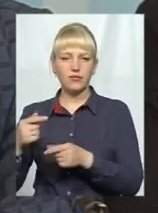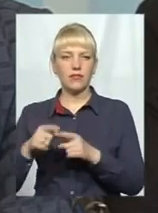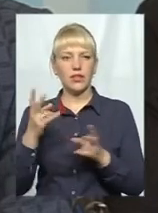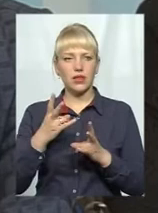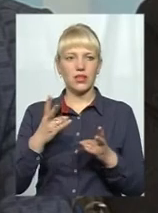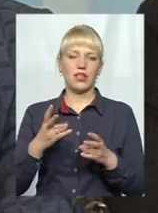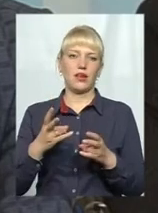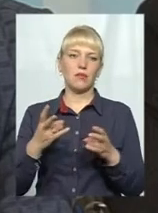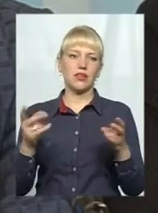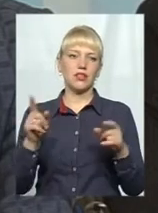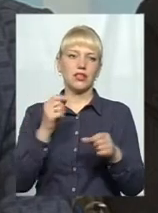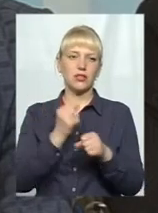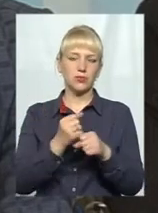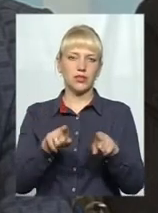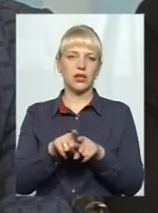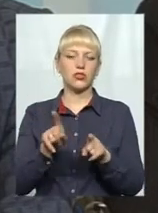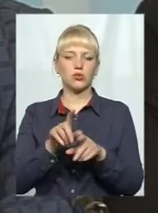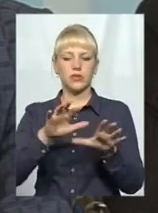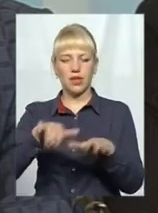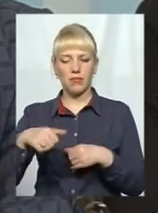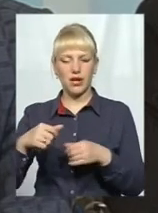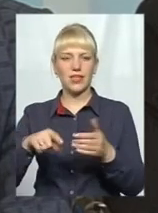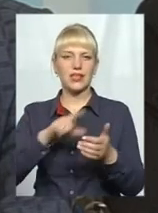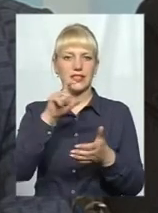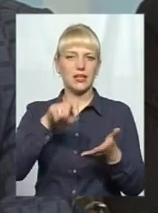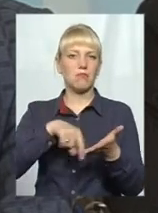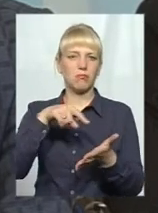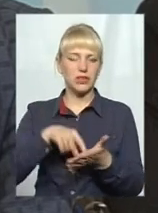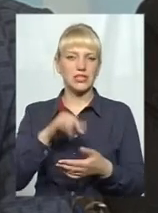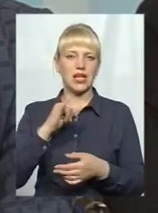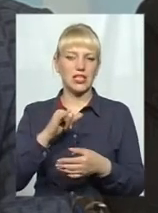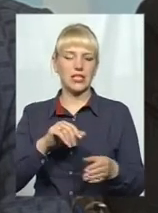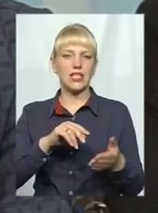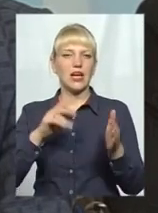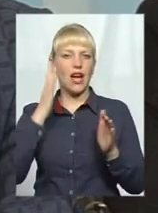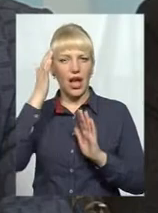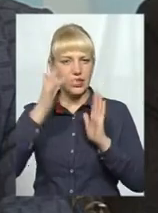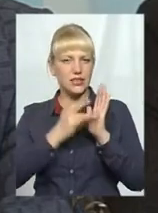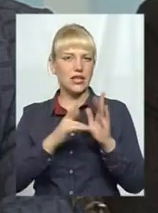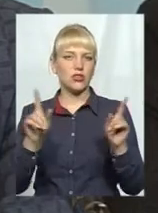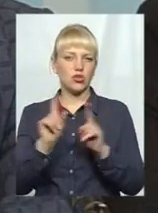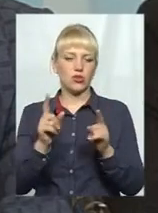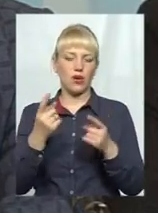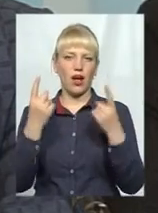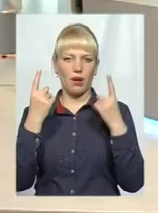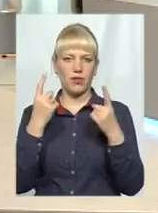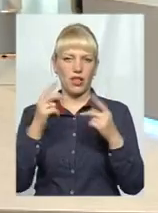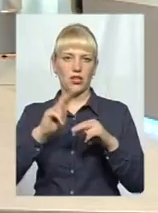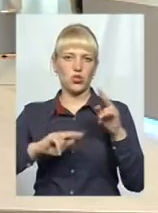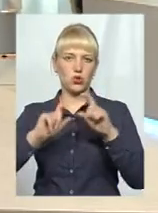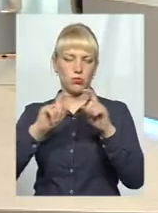приходити до того, що їх забирати з міста і ставити все-таки акцент на тому, що мають бути капітальні споруди, а не тимчасові.